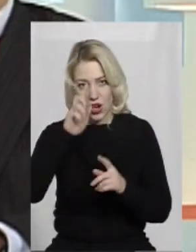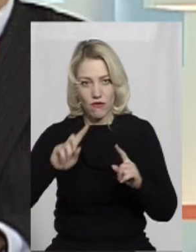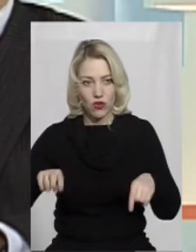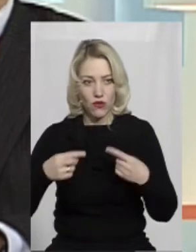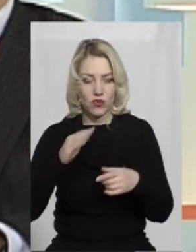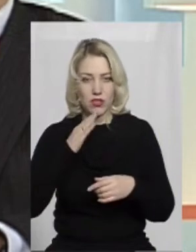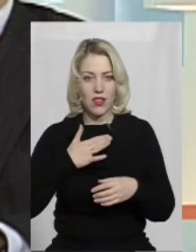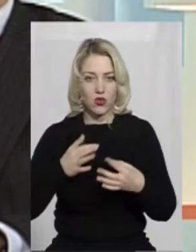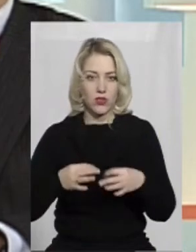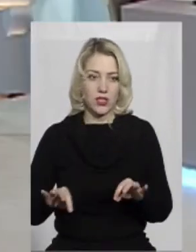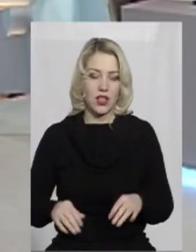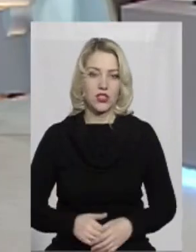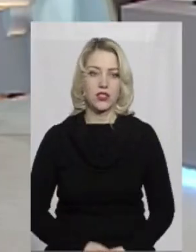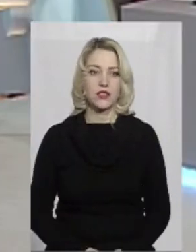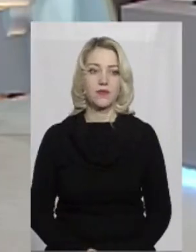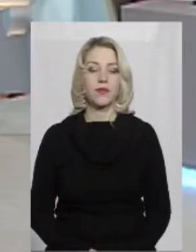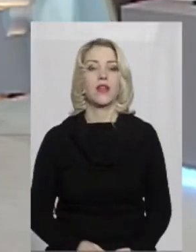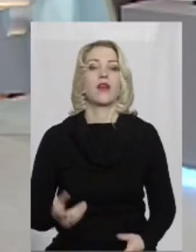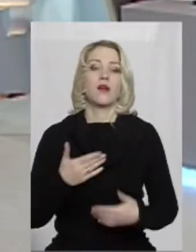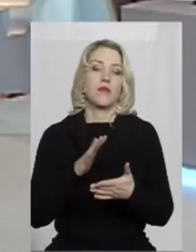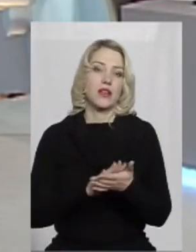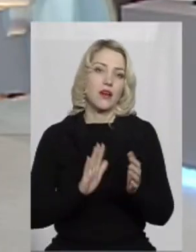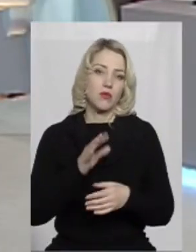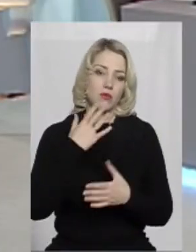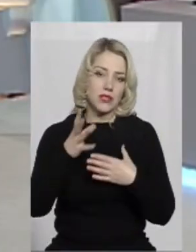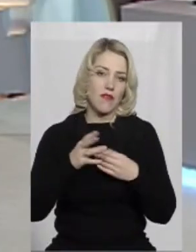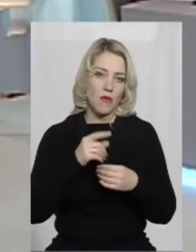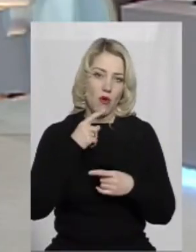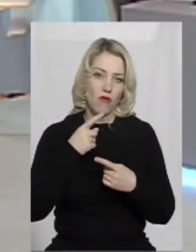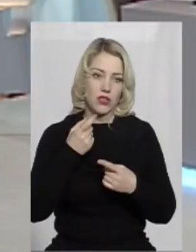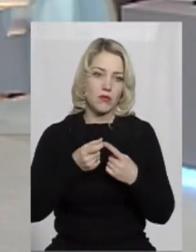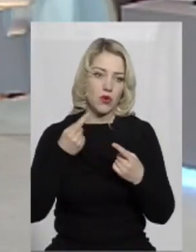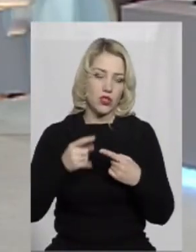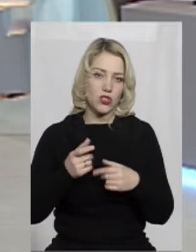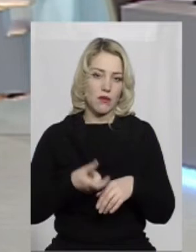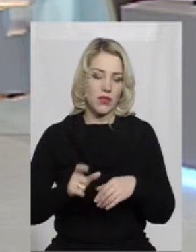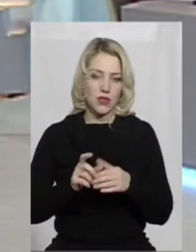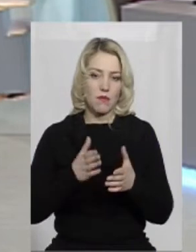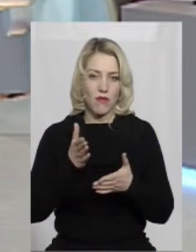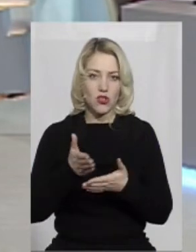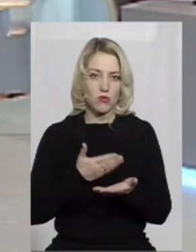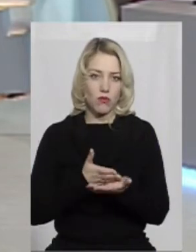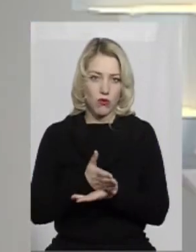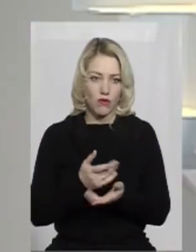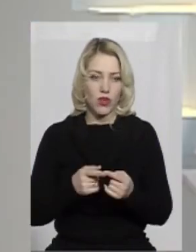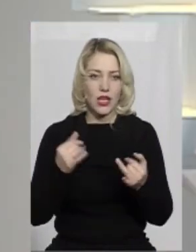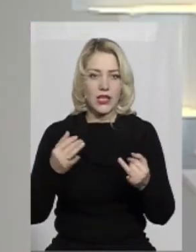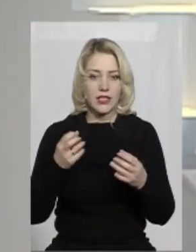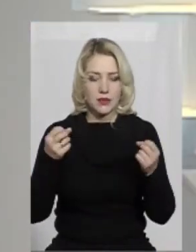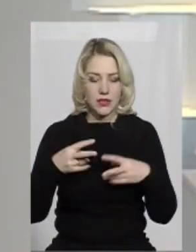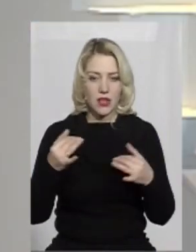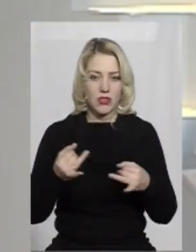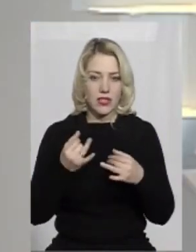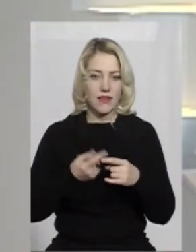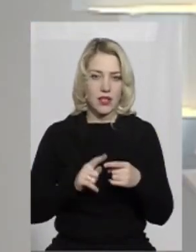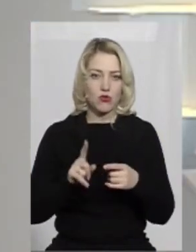нашу незалежність. Пане Максиме, ми далі з вами будемо говорити про інше, те, що більш по вашому профілю. Спеціально поцікавилися цим,